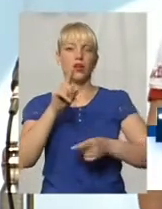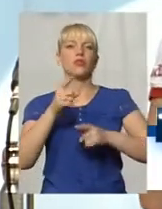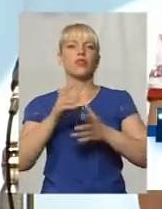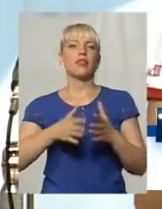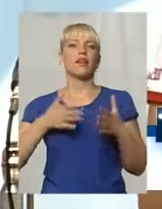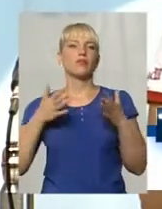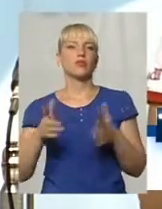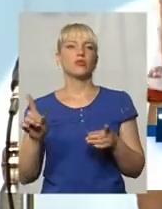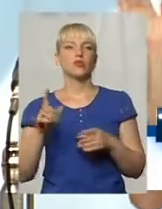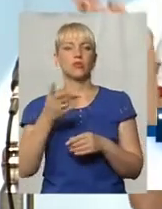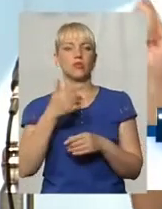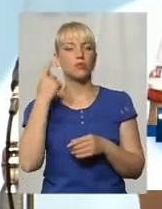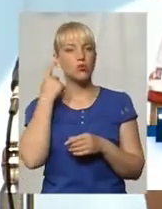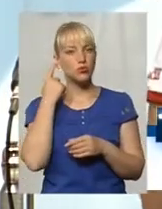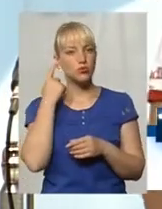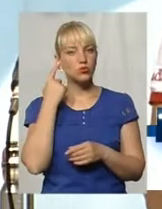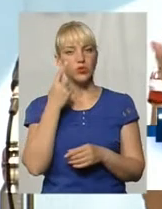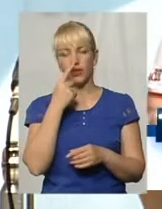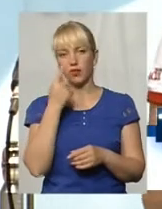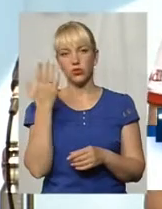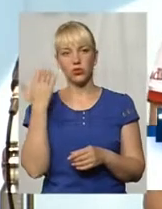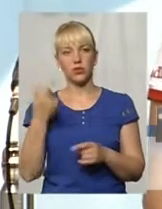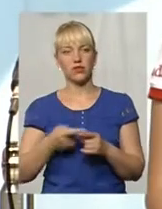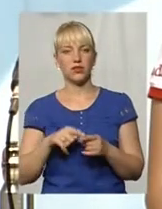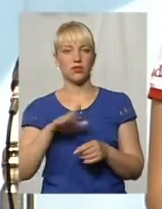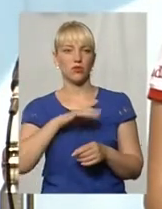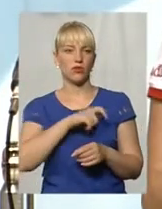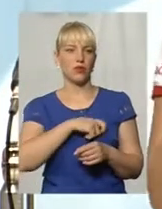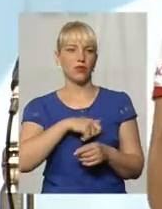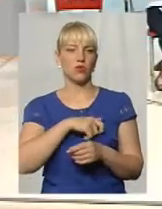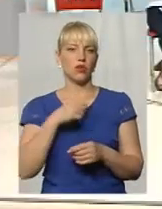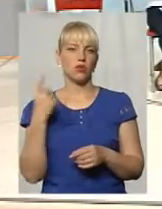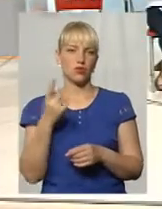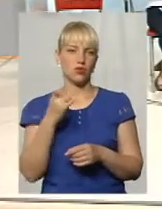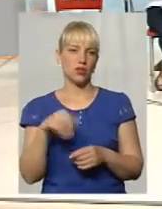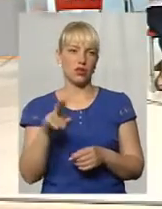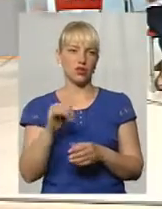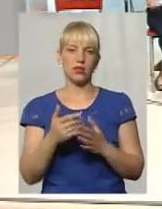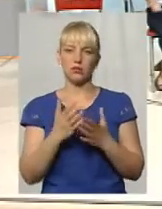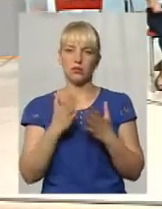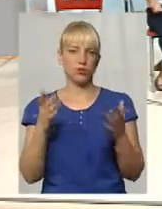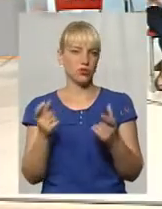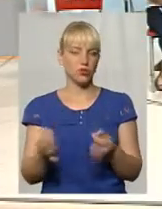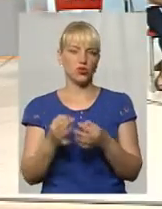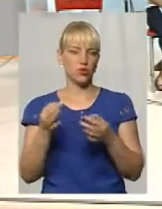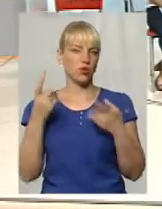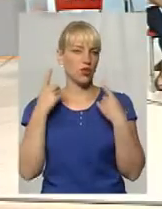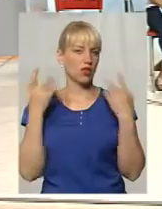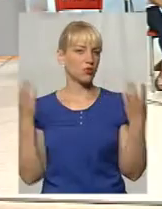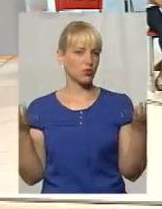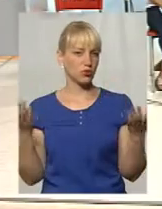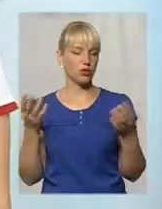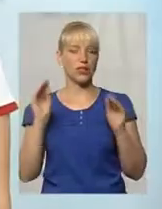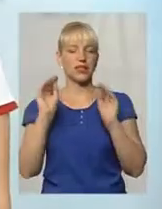почули нещодавно, це був депутат обласної ради. Вищого я, наприклад, нічого не чула. Ну,